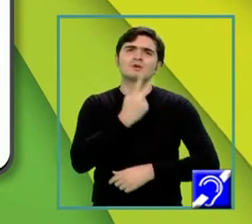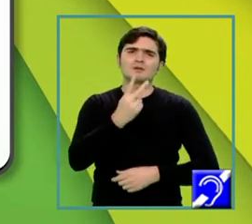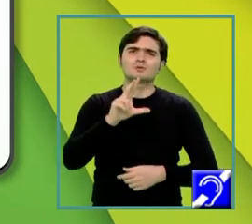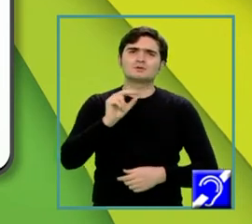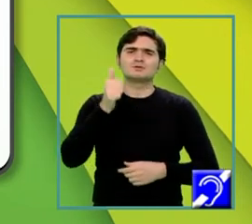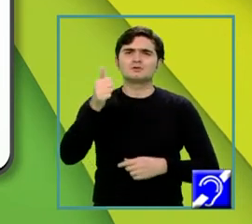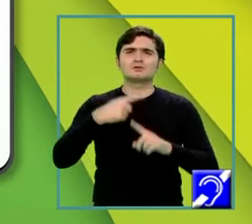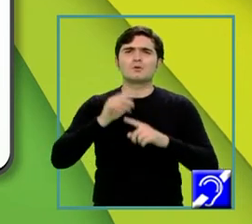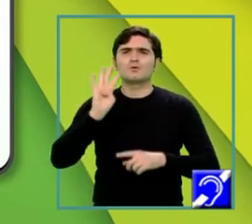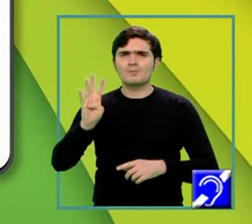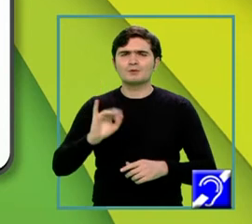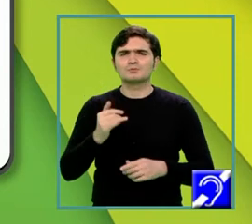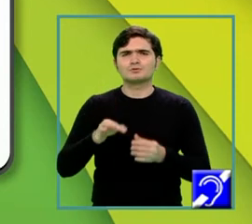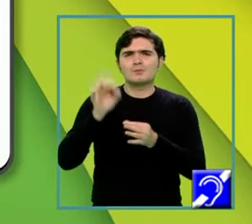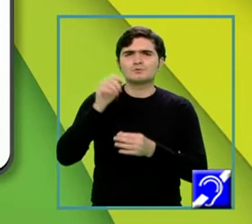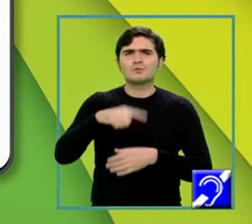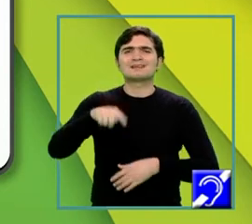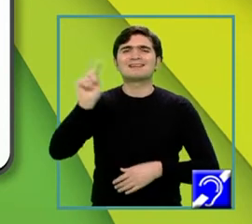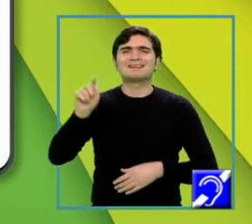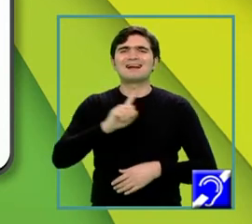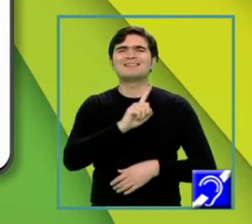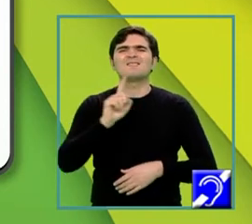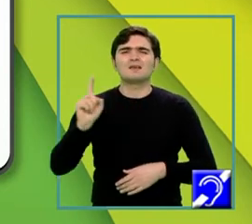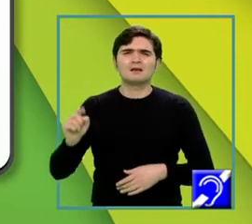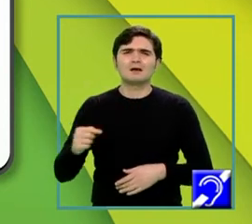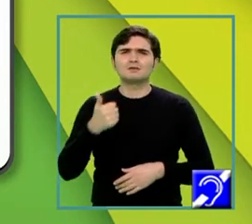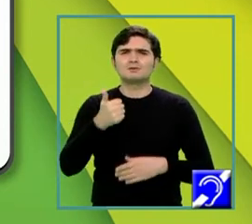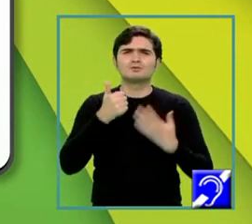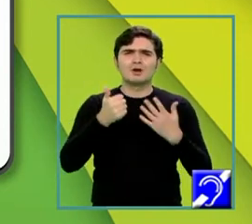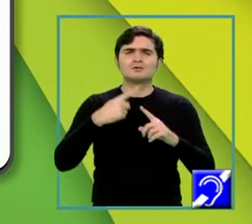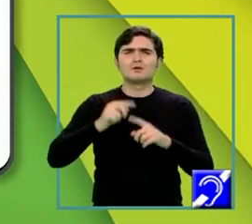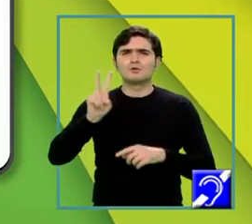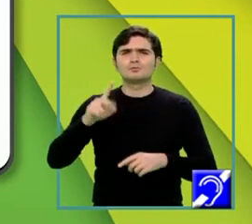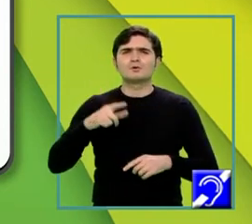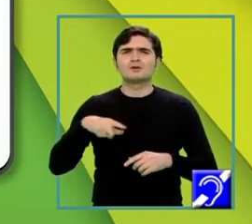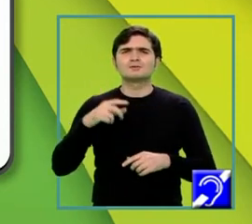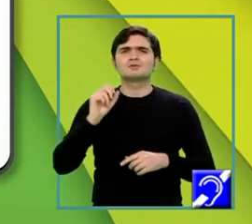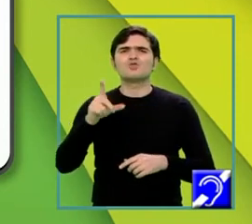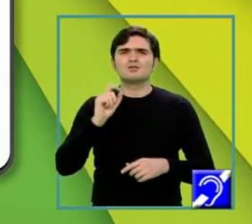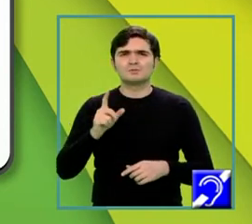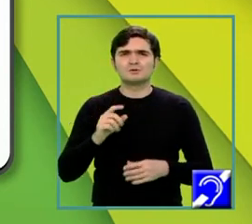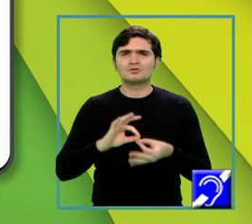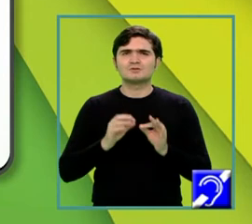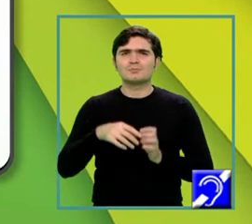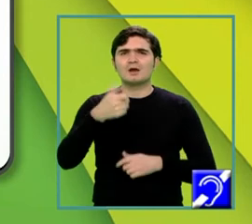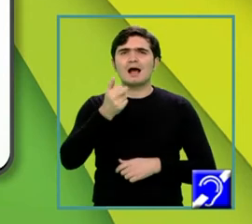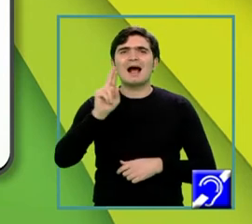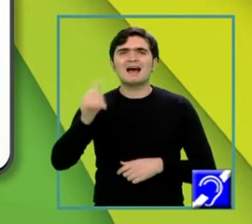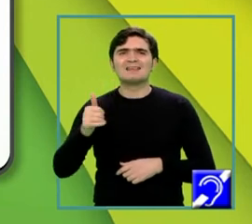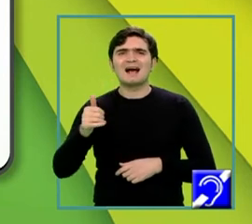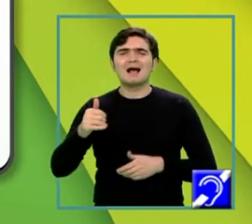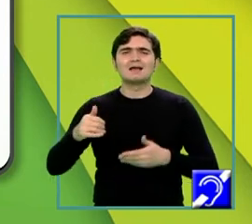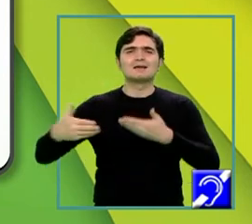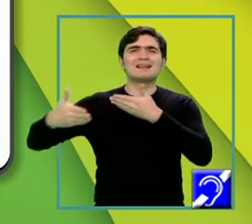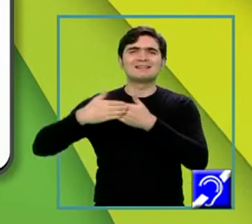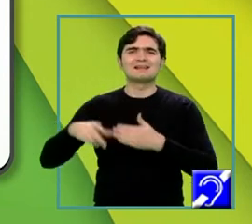radical din fiecare factor, adică 6 ori 2 este egal cu 12. Deci area laterală este de 6